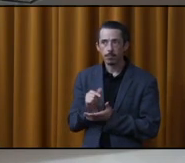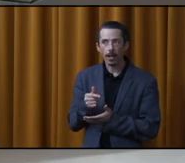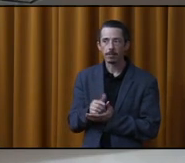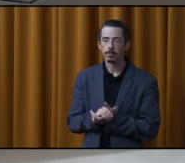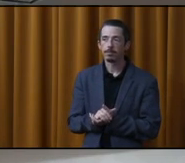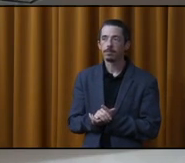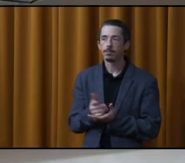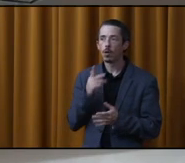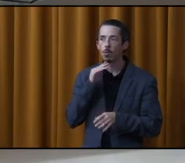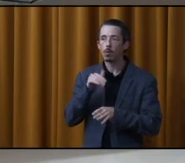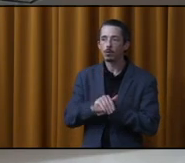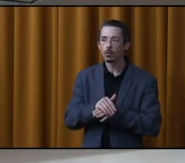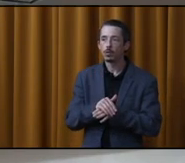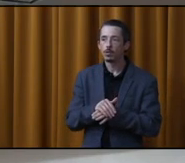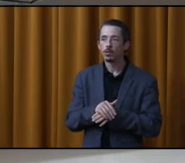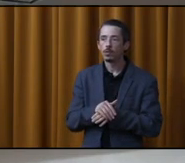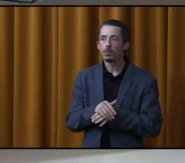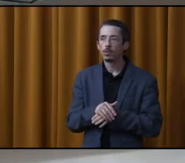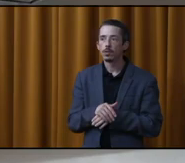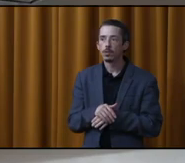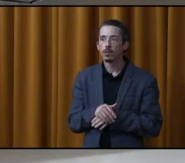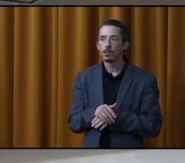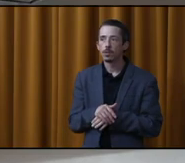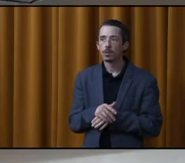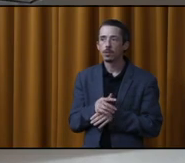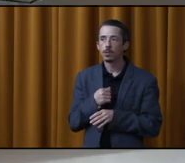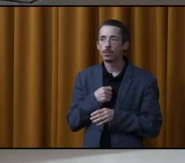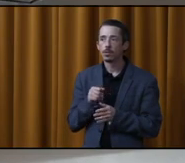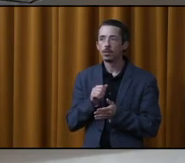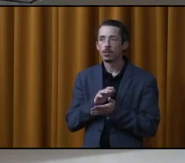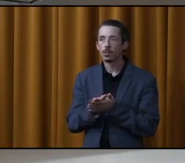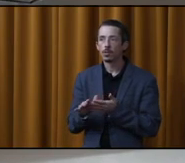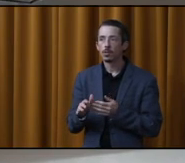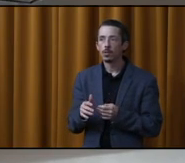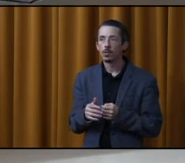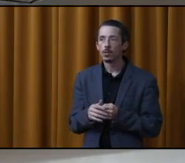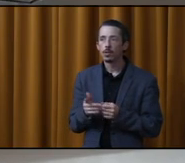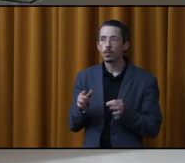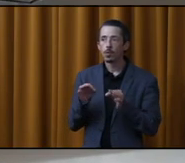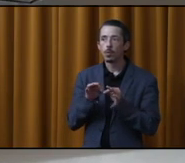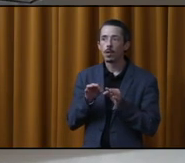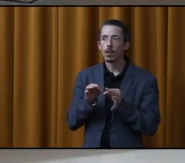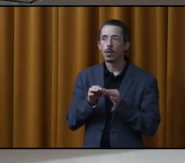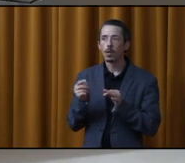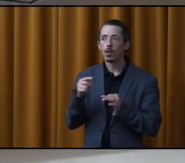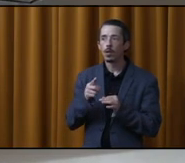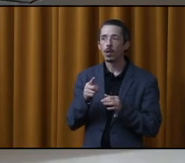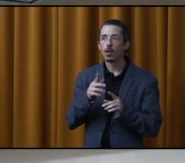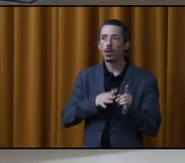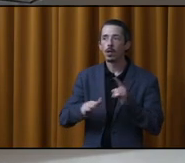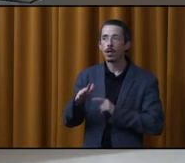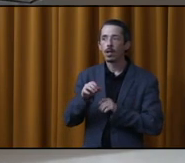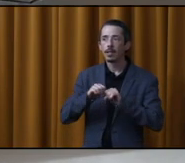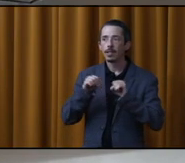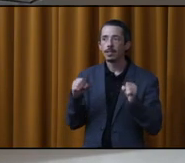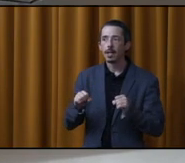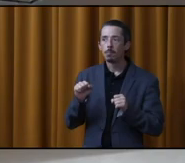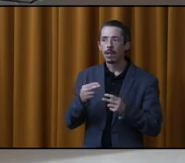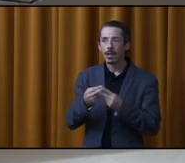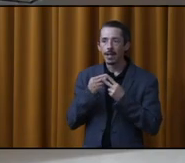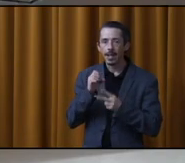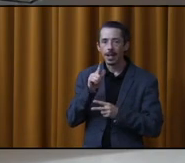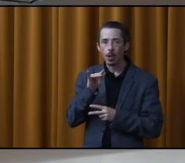Bonsoir. En fait, moi, j'attends mon autobus. Ce n pas gratuit. C'est très coûteux de devenir écologique. Mais je